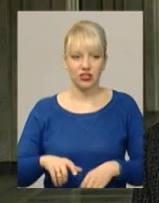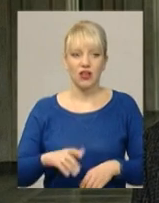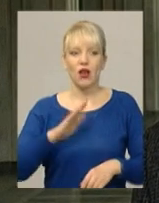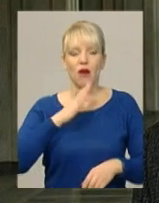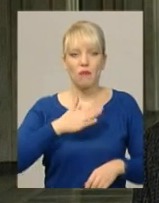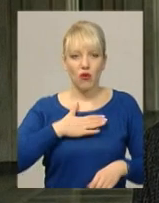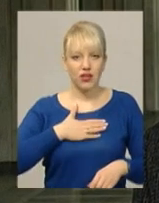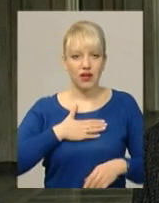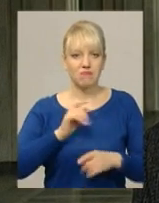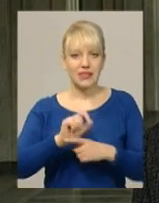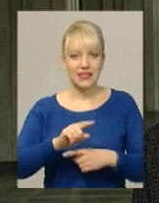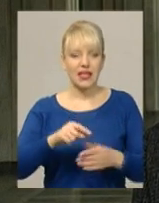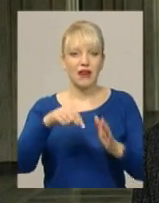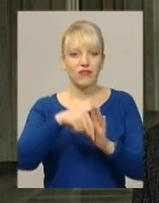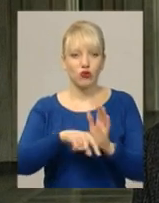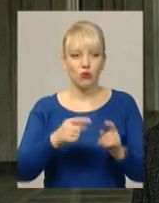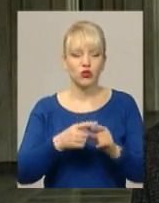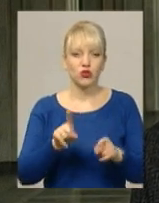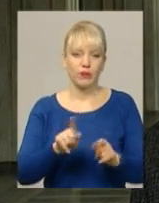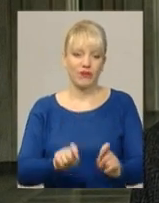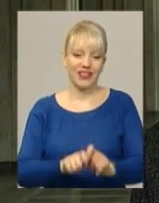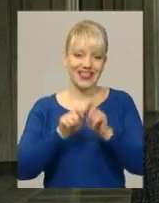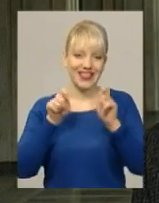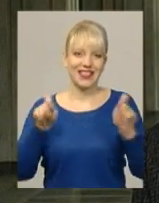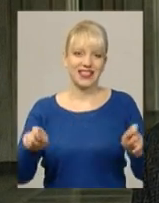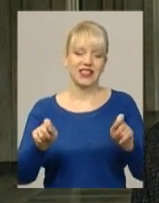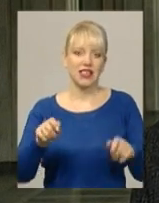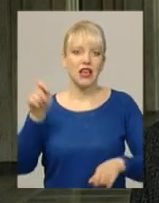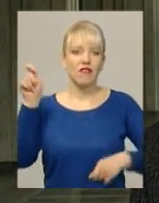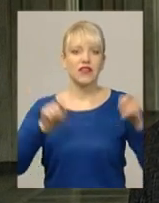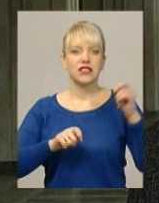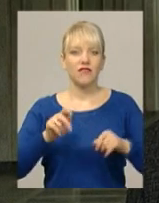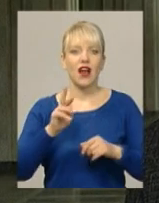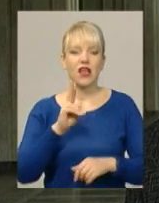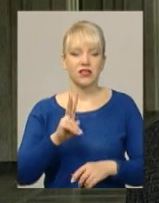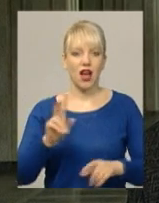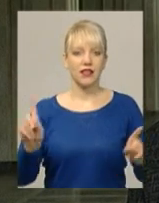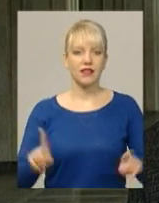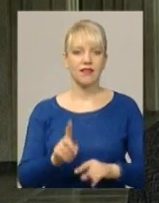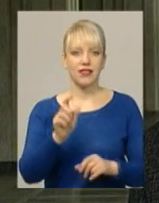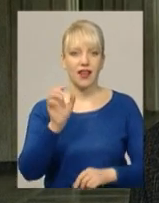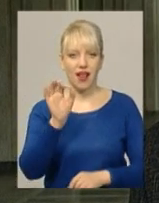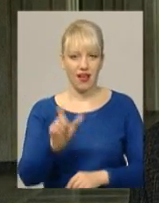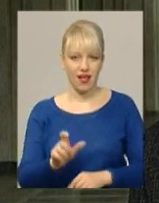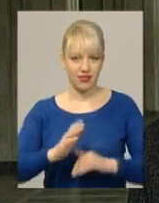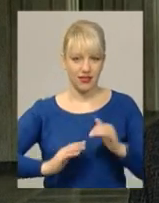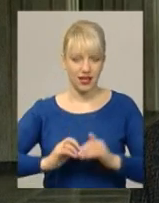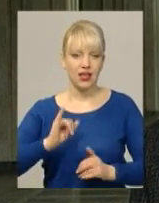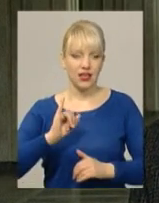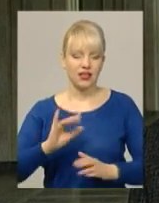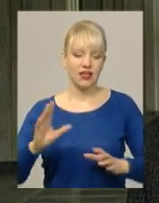заключалася в відкритті фестивалю як диригент і великий фінал, коли всі оркестри